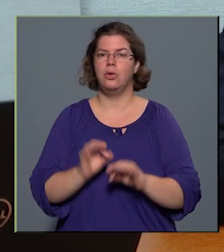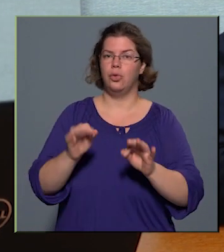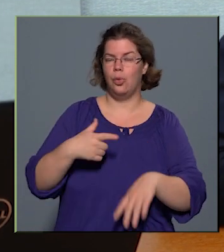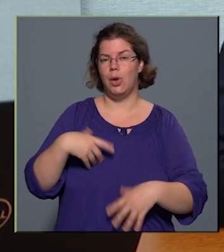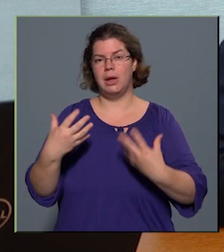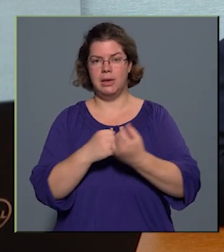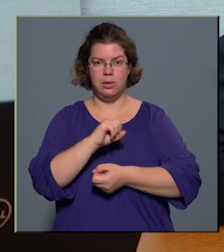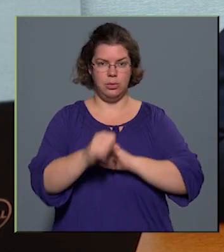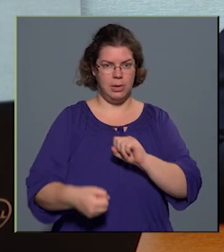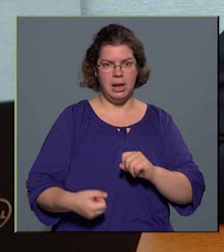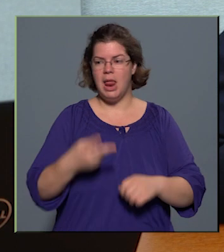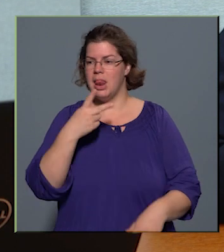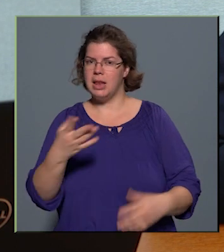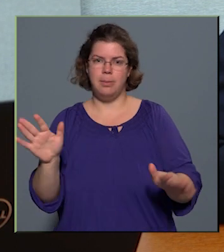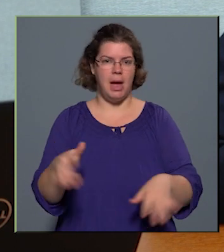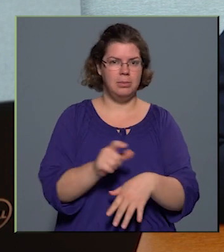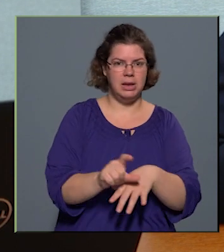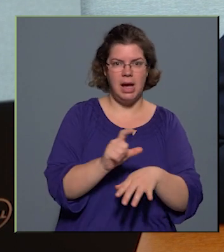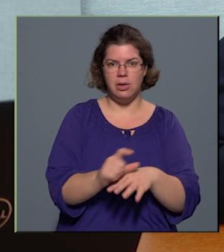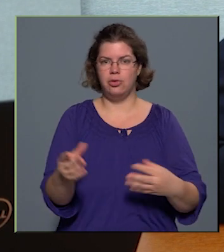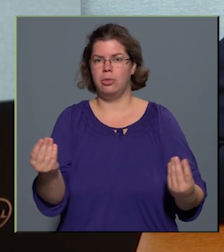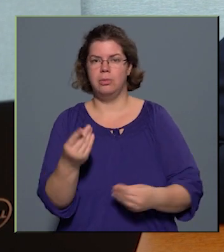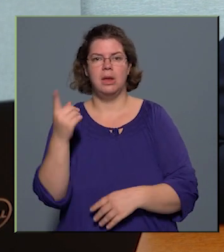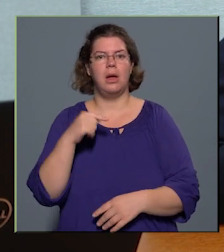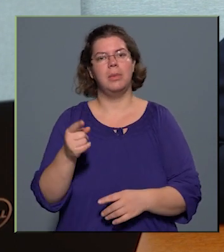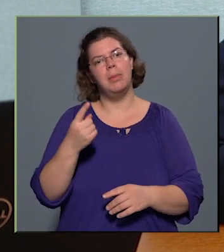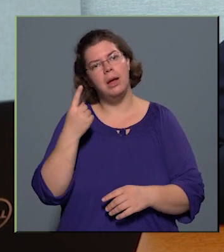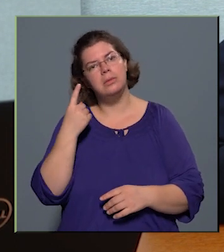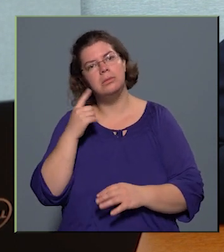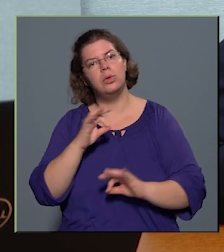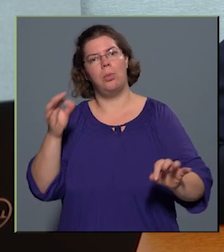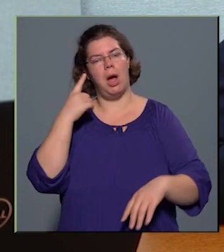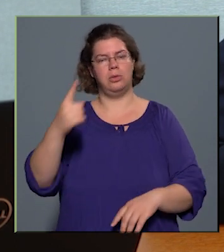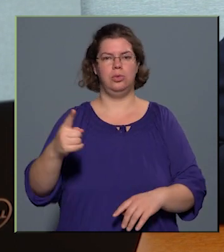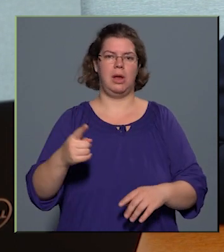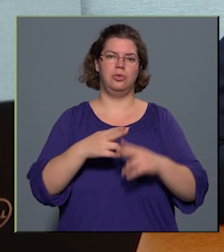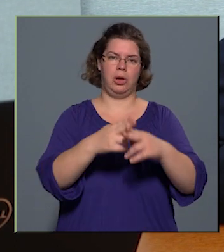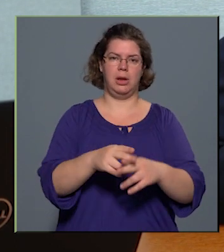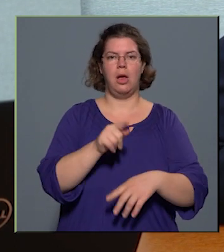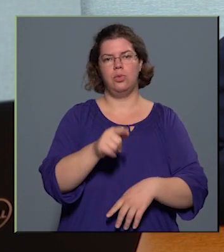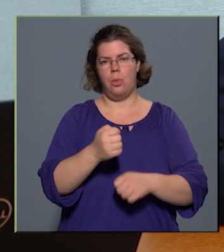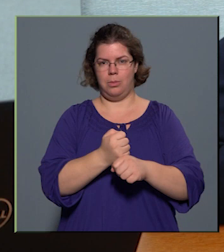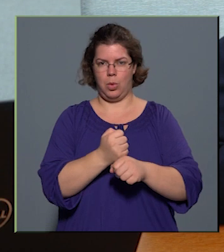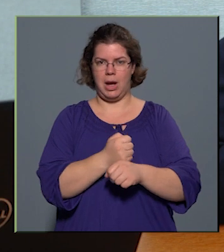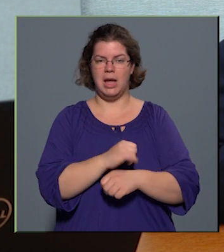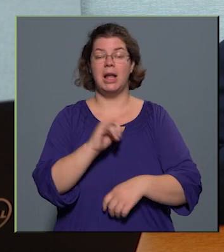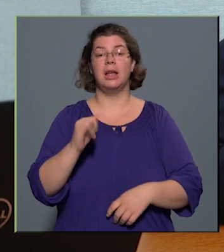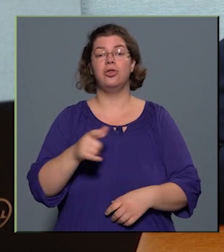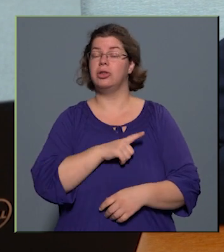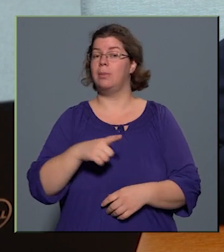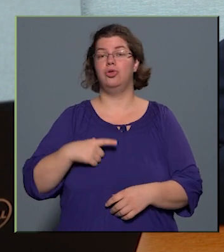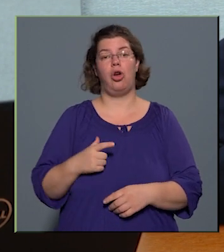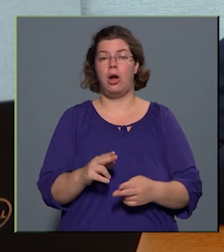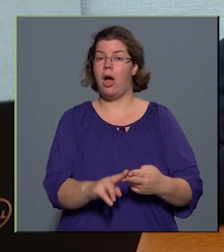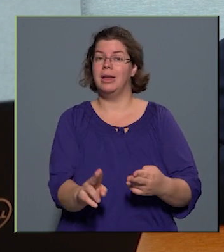esetleg lát-e benne bármilyen hiányosságot, mi az, amiben jobban tudnánk segíteni az ön munkáját? Illetve nem csak a